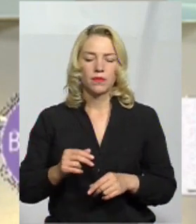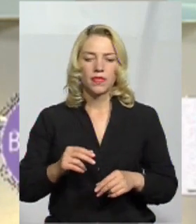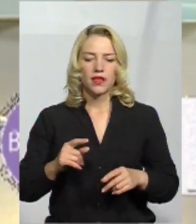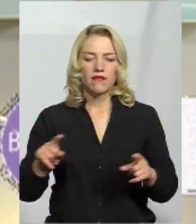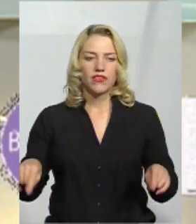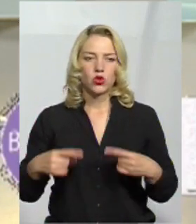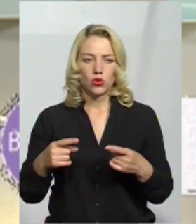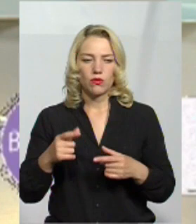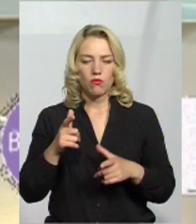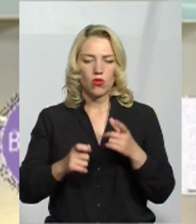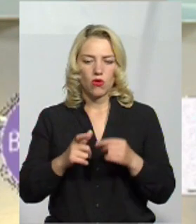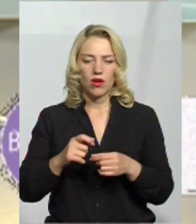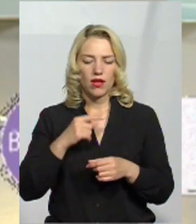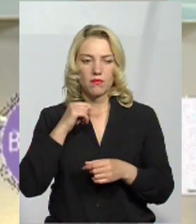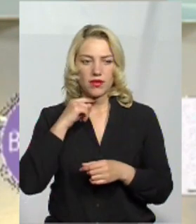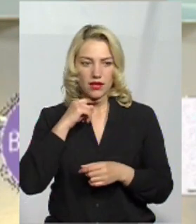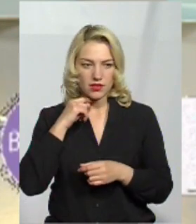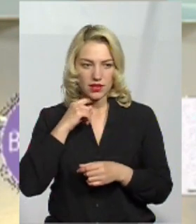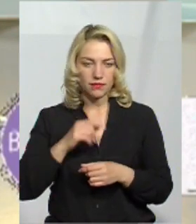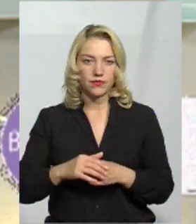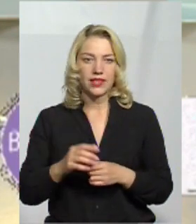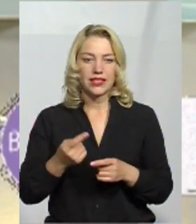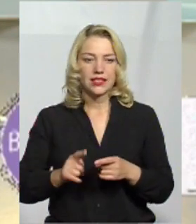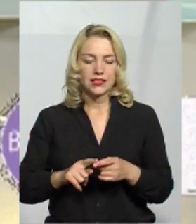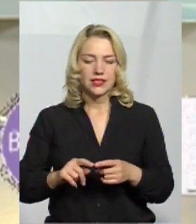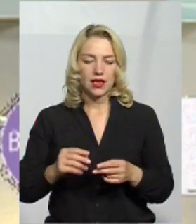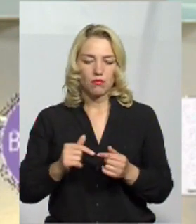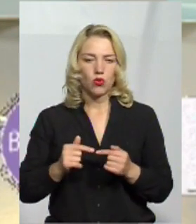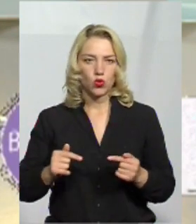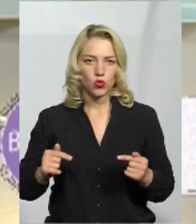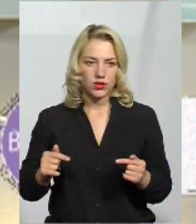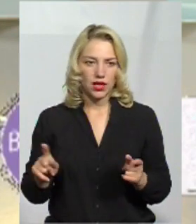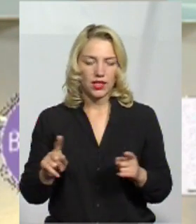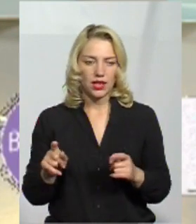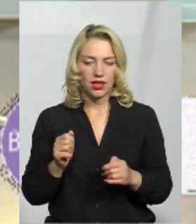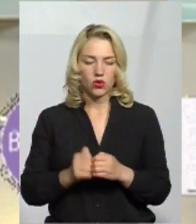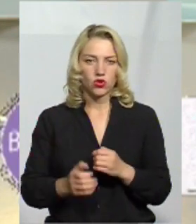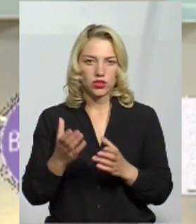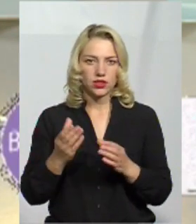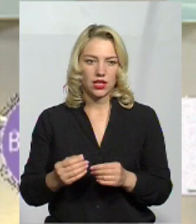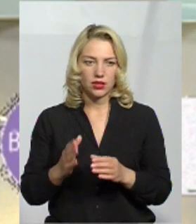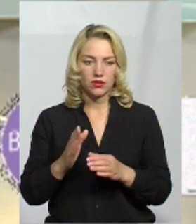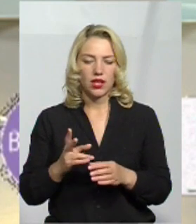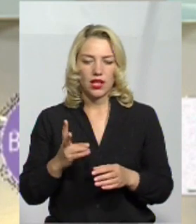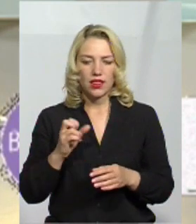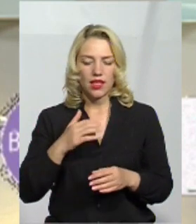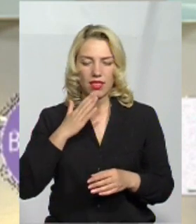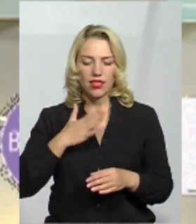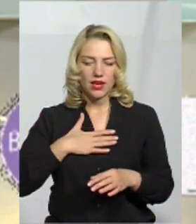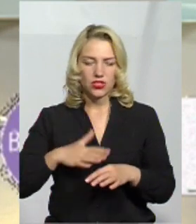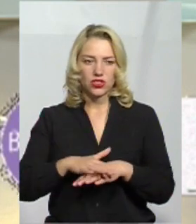таки, відтворення молока і м'яса. Це продукція, яка йде кожен день на наші ринки.